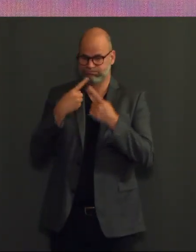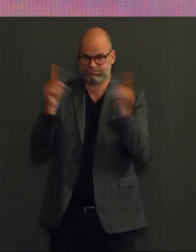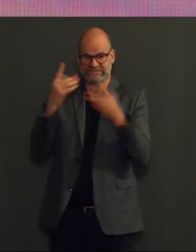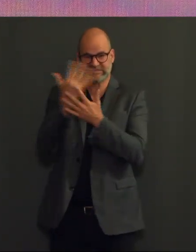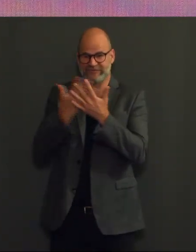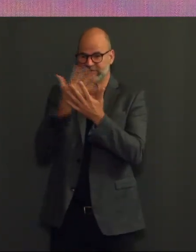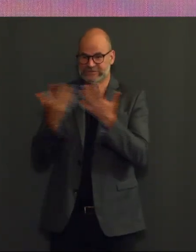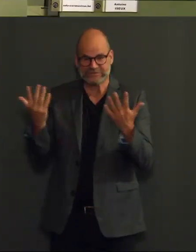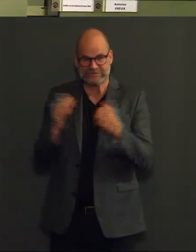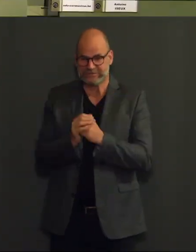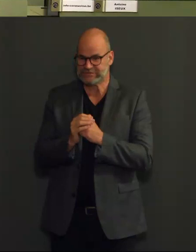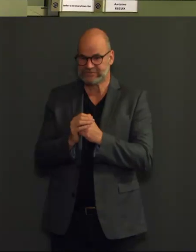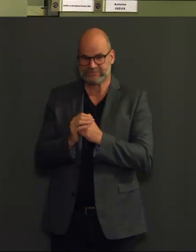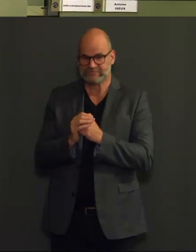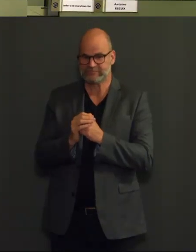cijfers.